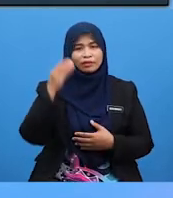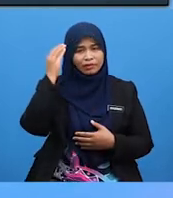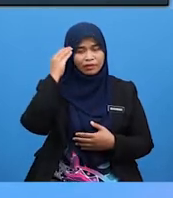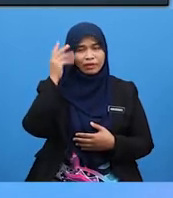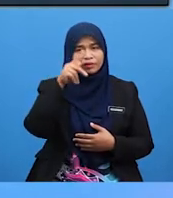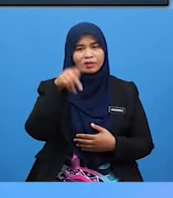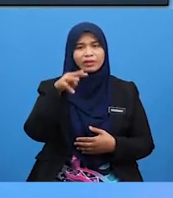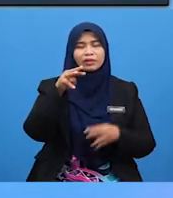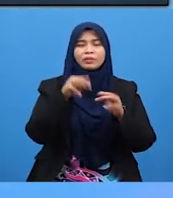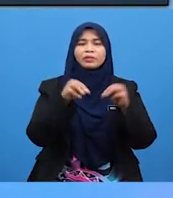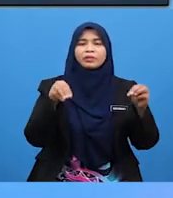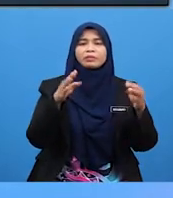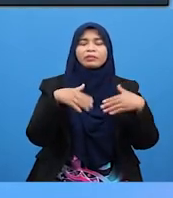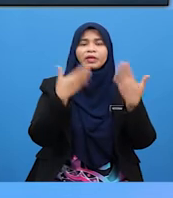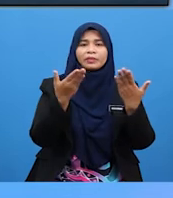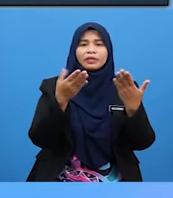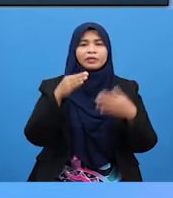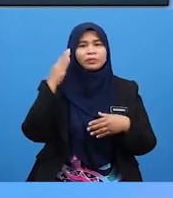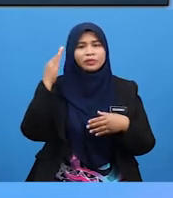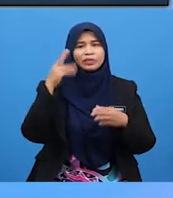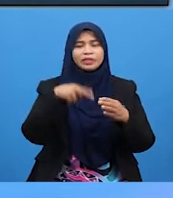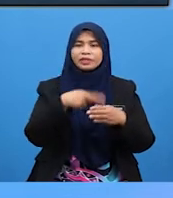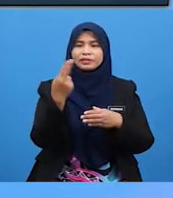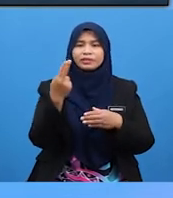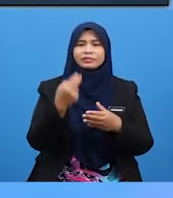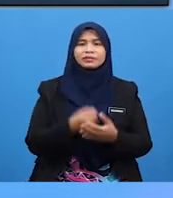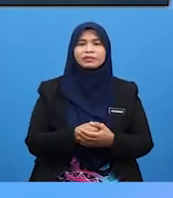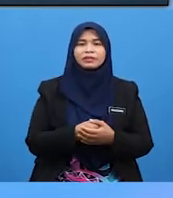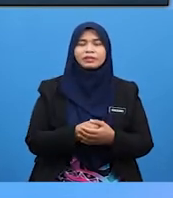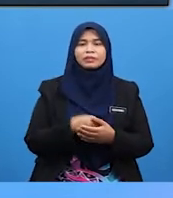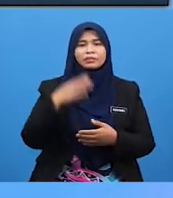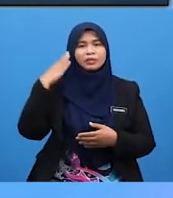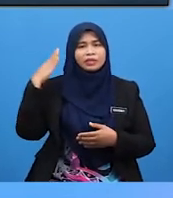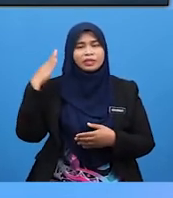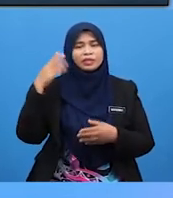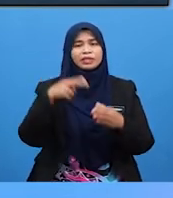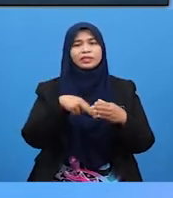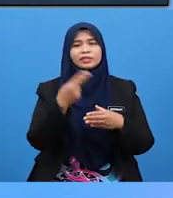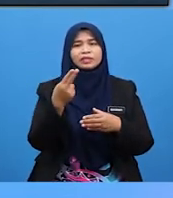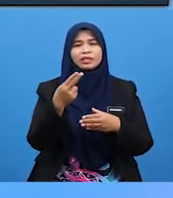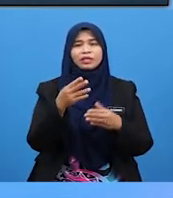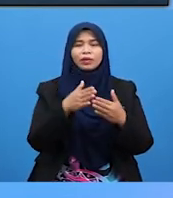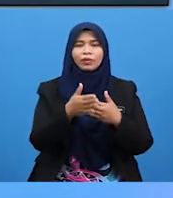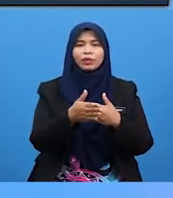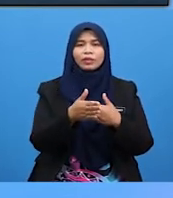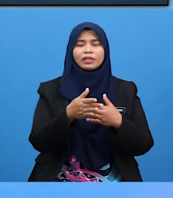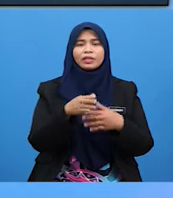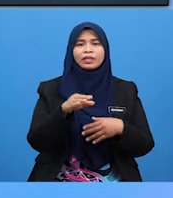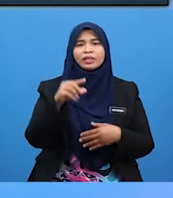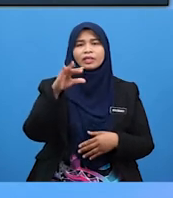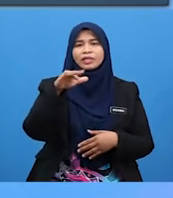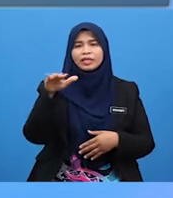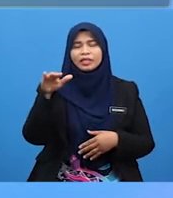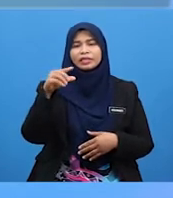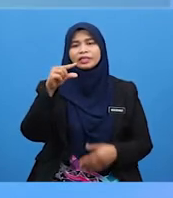murid-murid bagaimana bunyi dihasilkan? Bunyi dihasilkan oleh getaran.